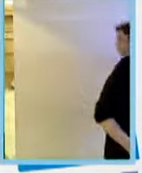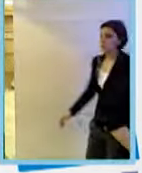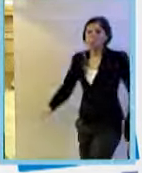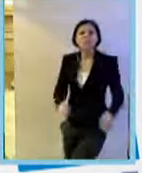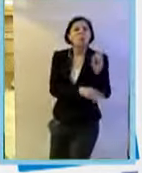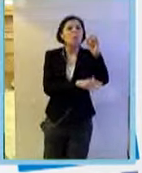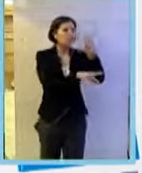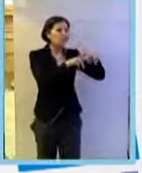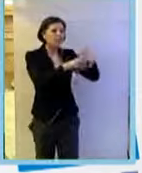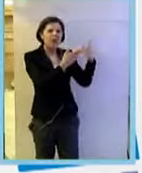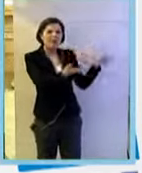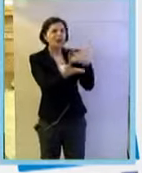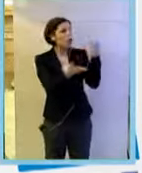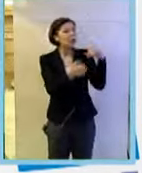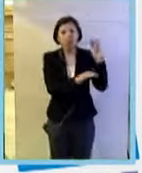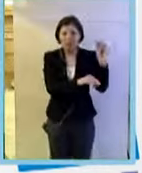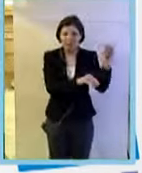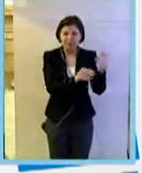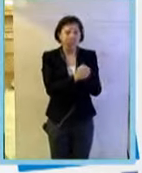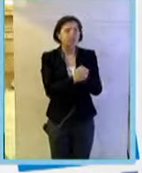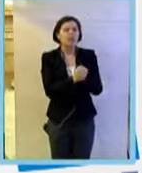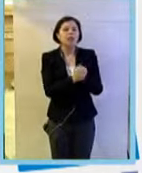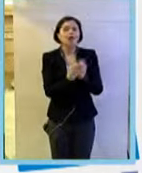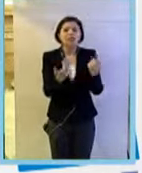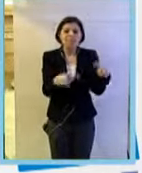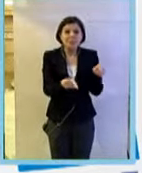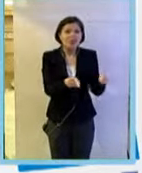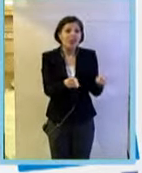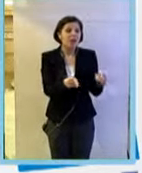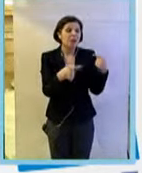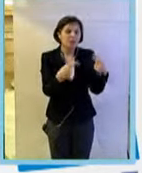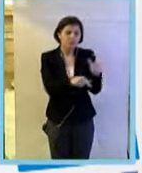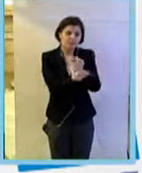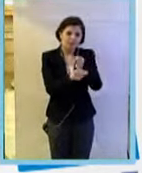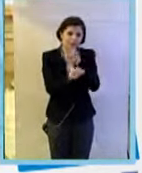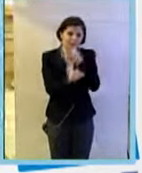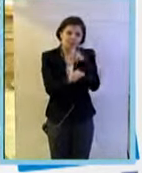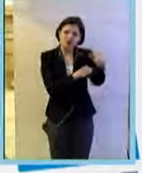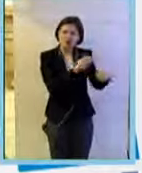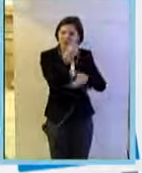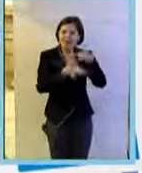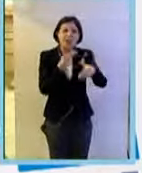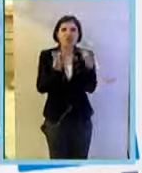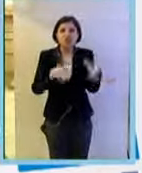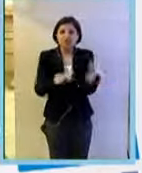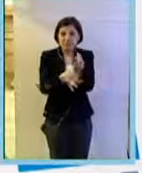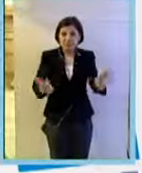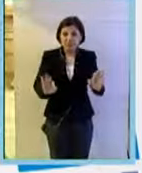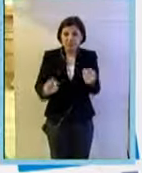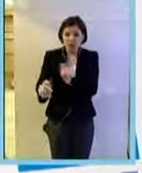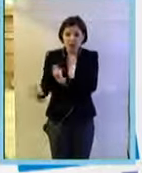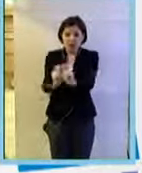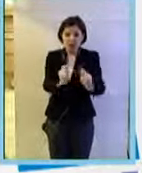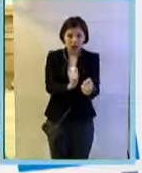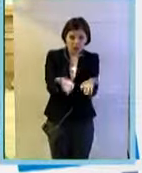professor Ferrara una ultima domanda ecco questi questi farmaci di cui lei parla sono già disponibili sul mercato sono